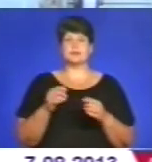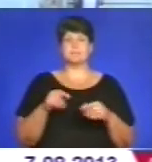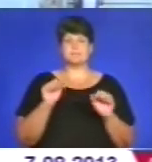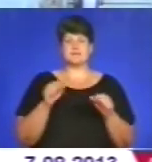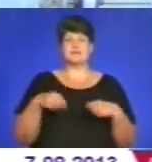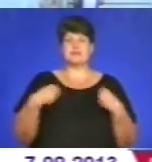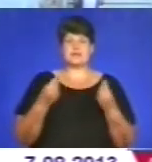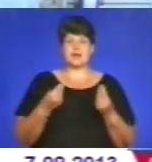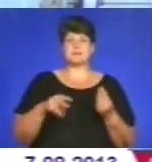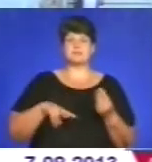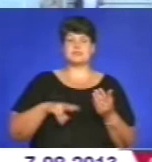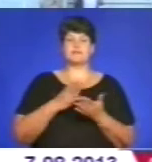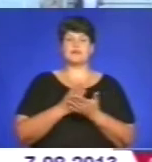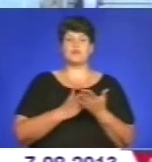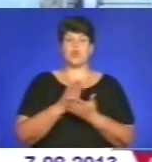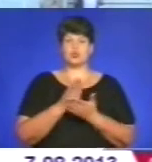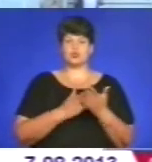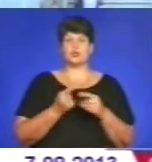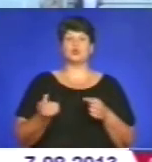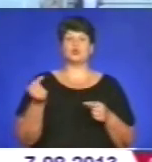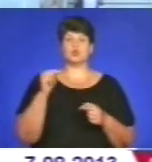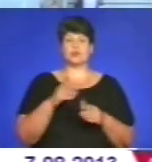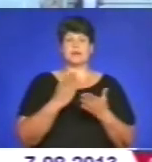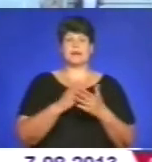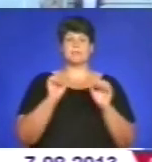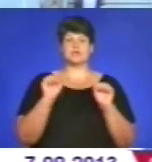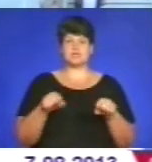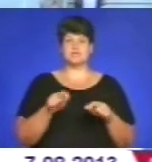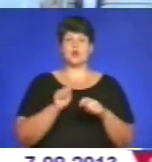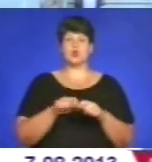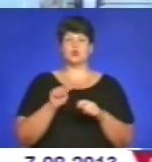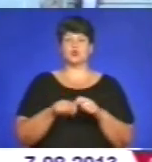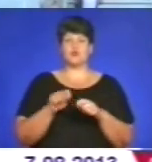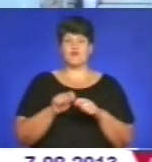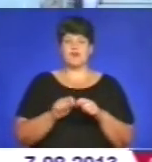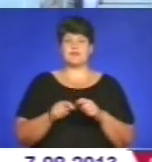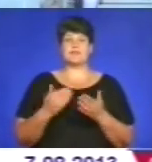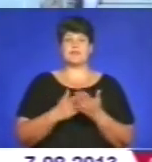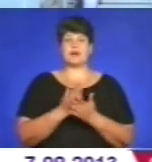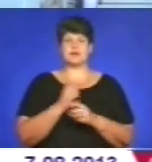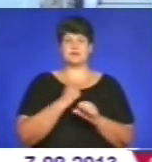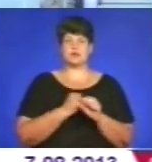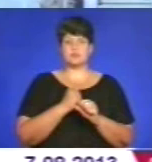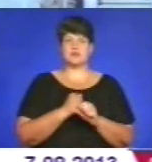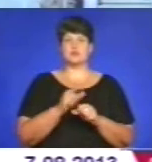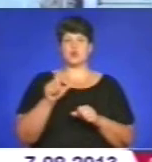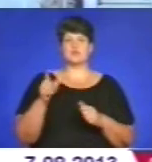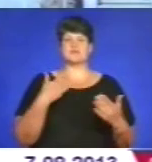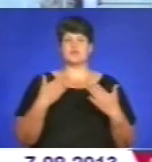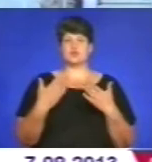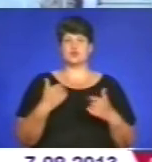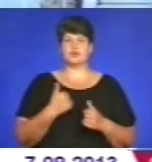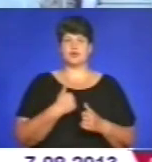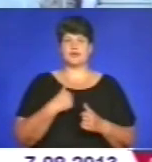армінпослуг. І знову ж таки, тут є можливість контролювати, якість робіт, людське відношення до наших